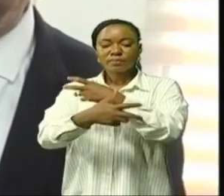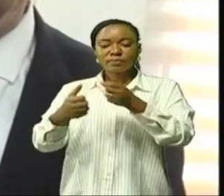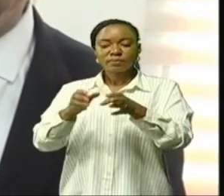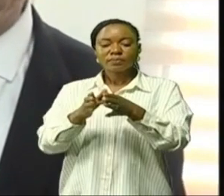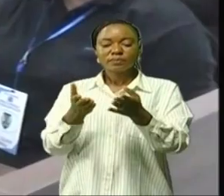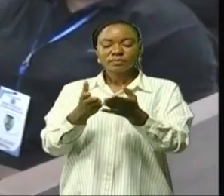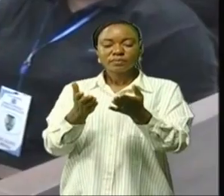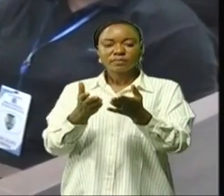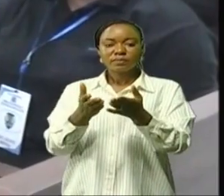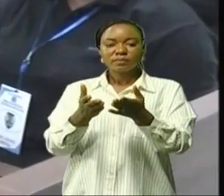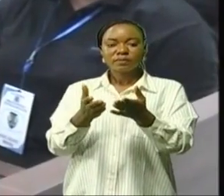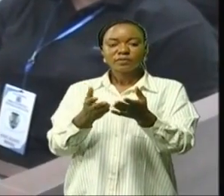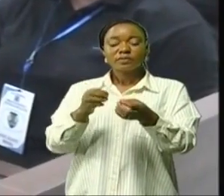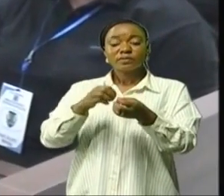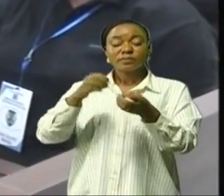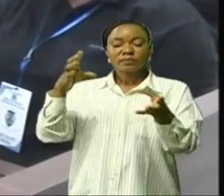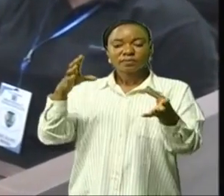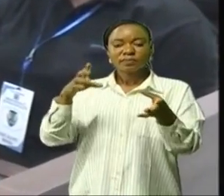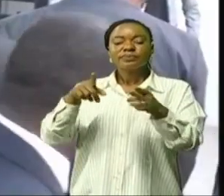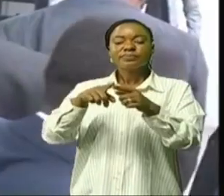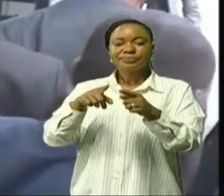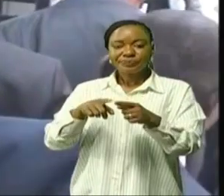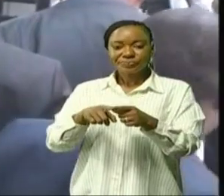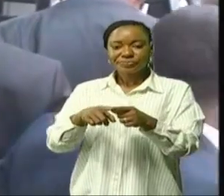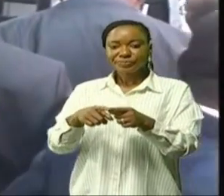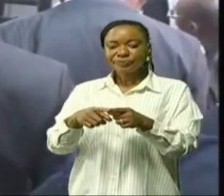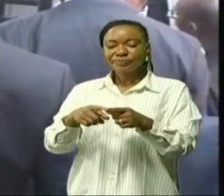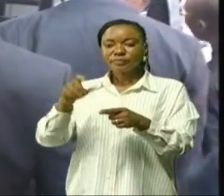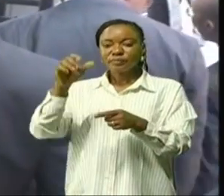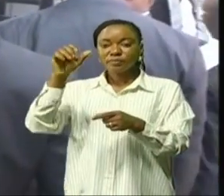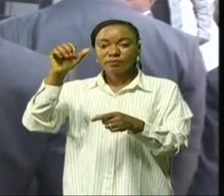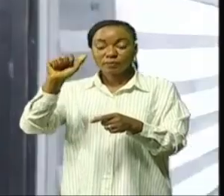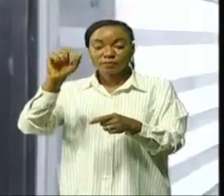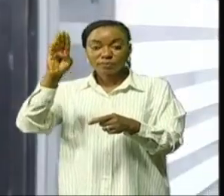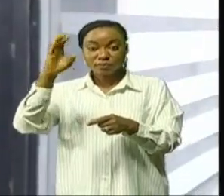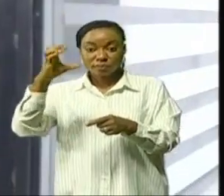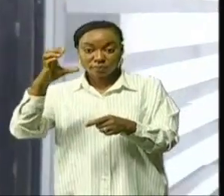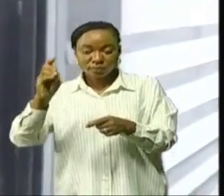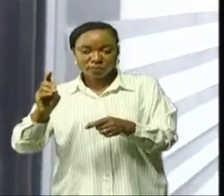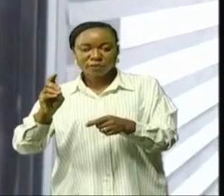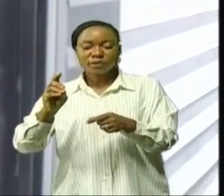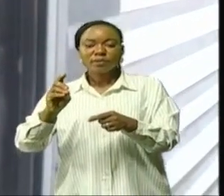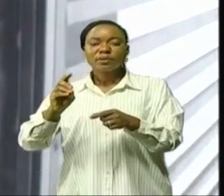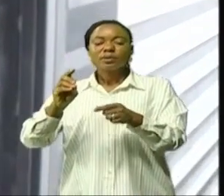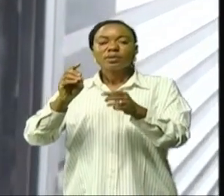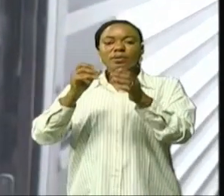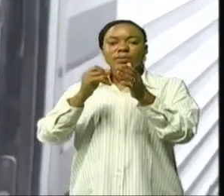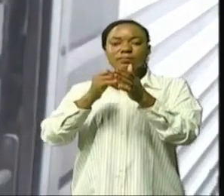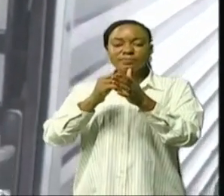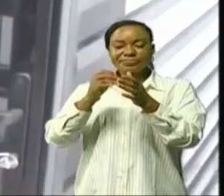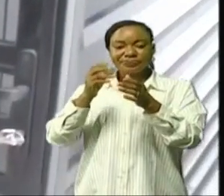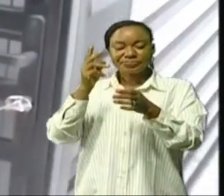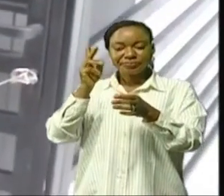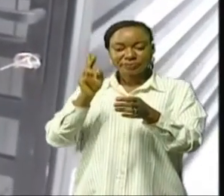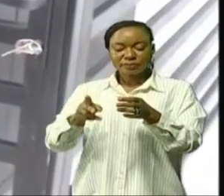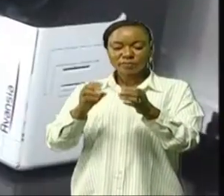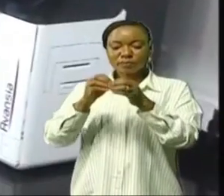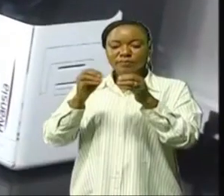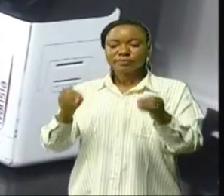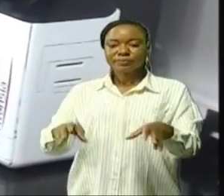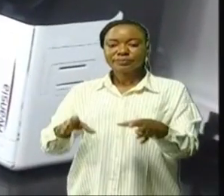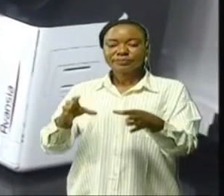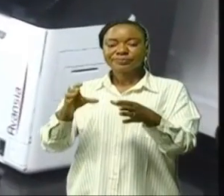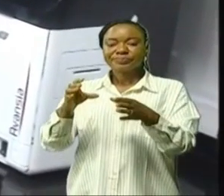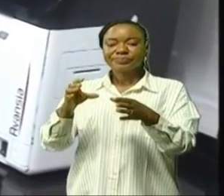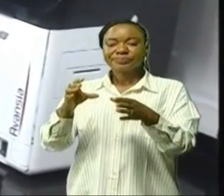très cher 4 catégories au total ABCD allant de 50 à 250 dollars par carte précédée